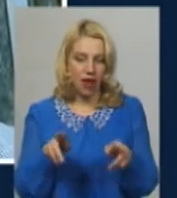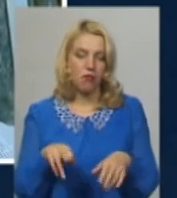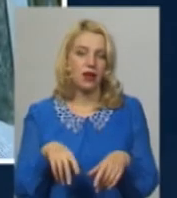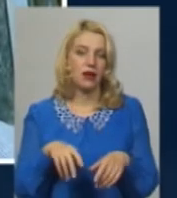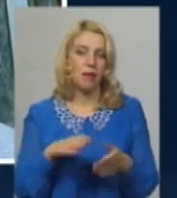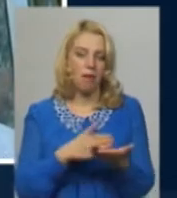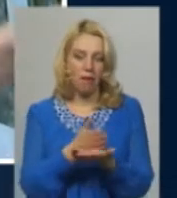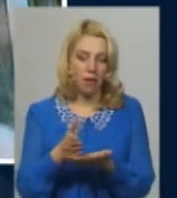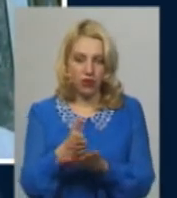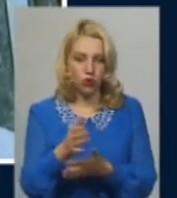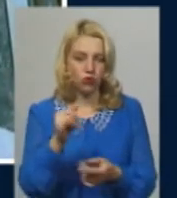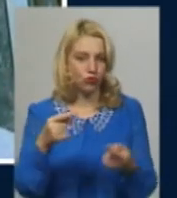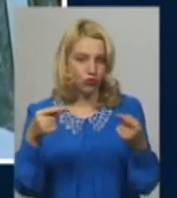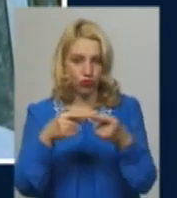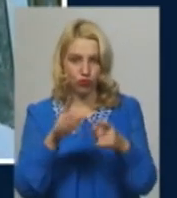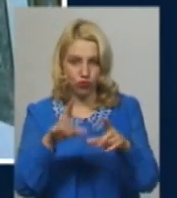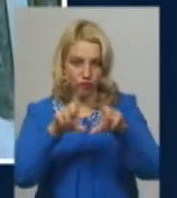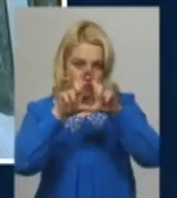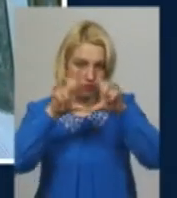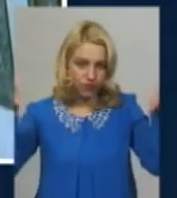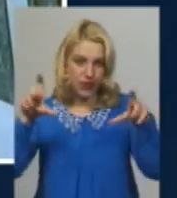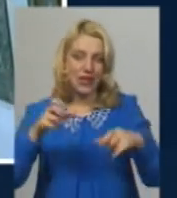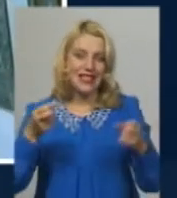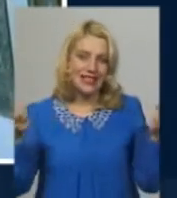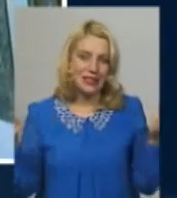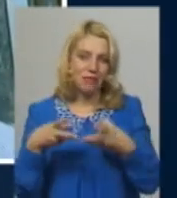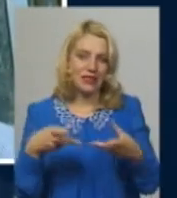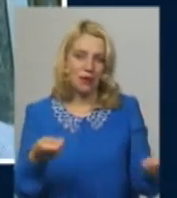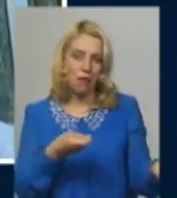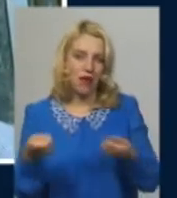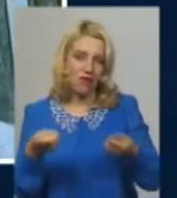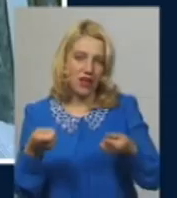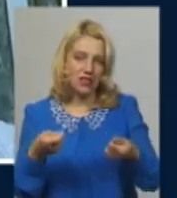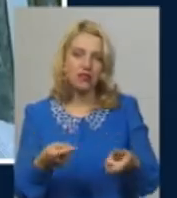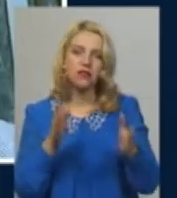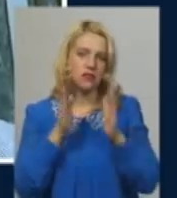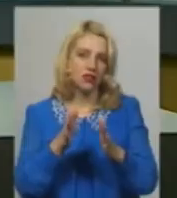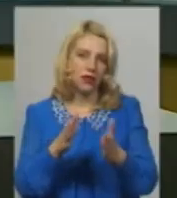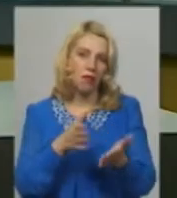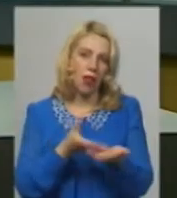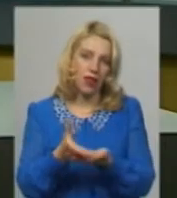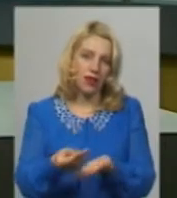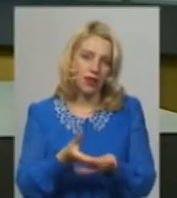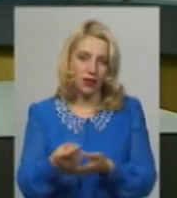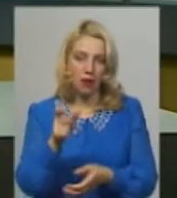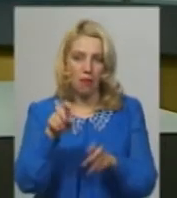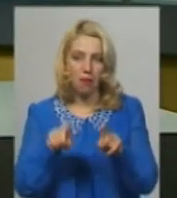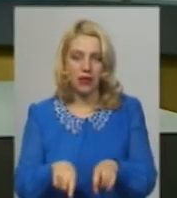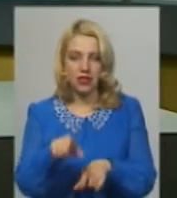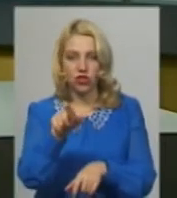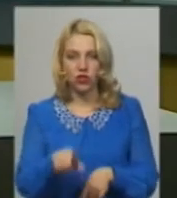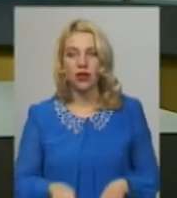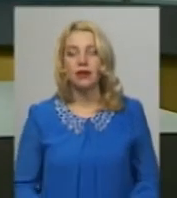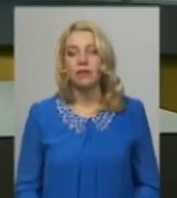але буде чекала ідентифікація спецперевезення і тільки платний пасажир. За словами